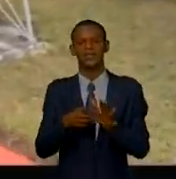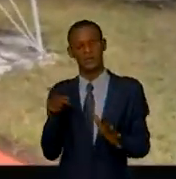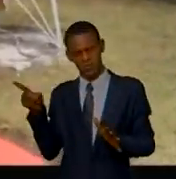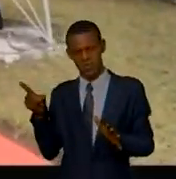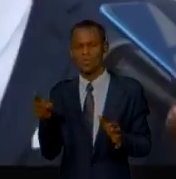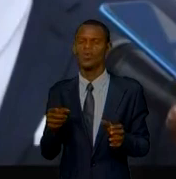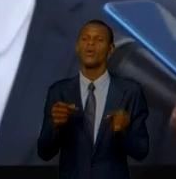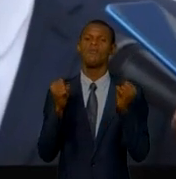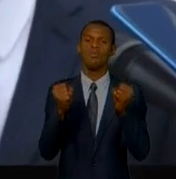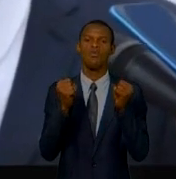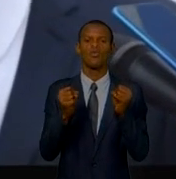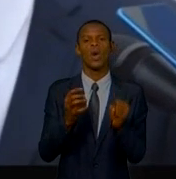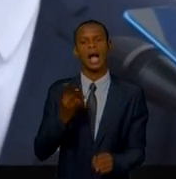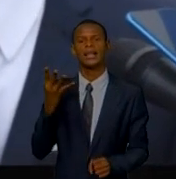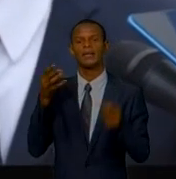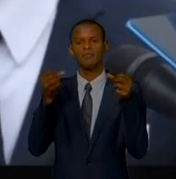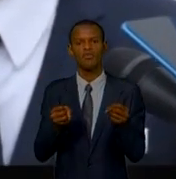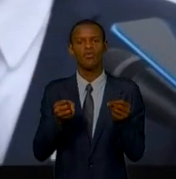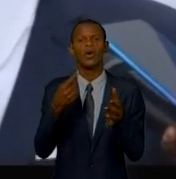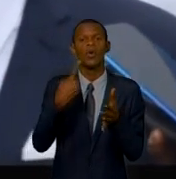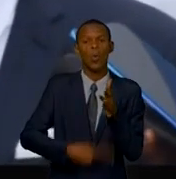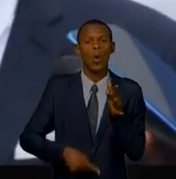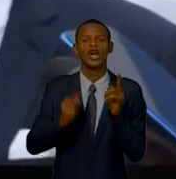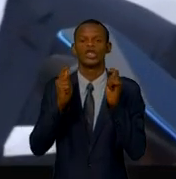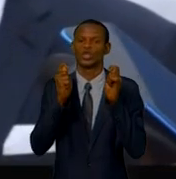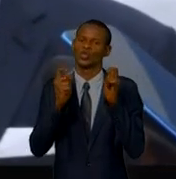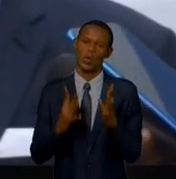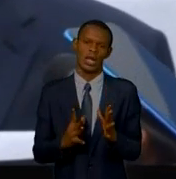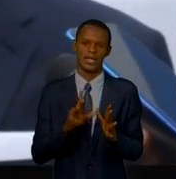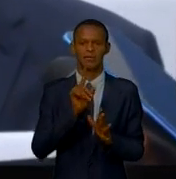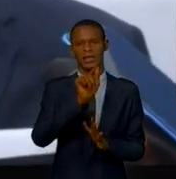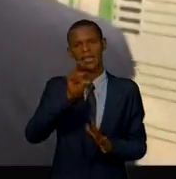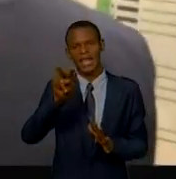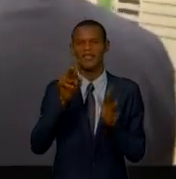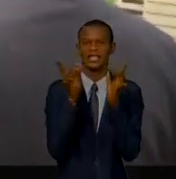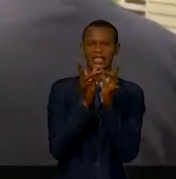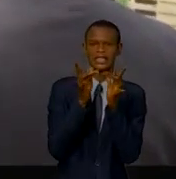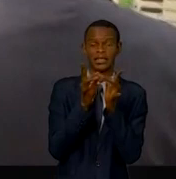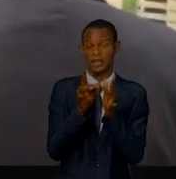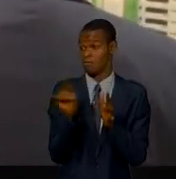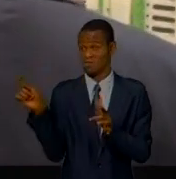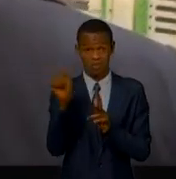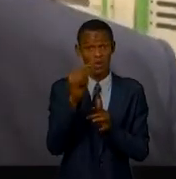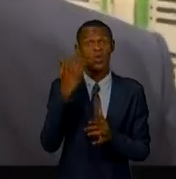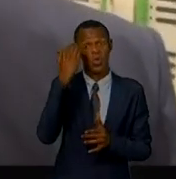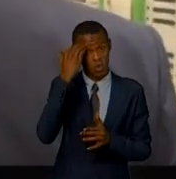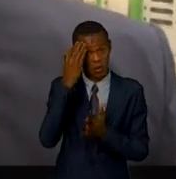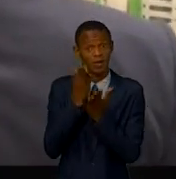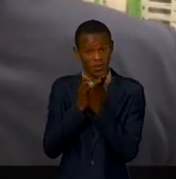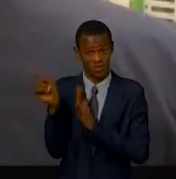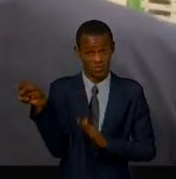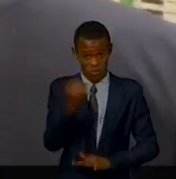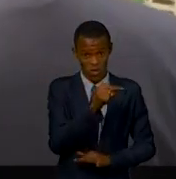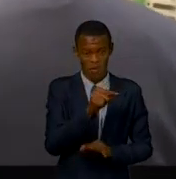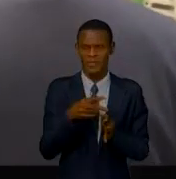connaissons les droits des journalistes, nous connaissons les chaînes de télévision, connaissent leurs droits également. Elles sont donc soumises aux